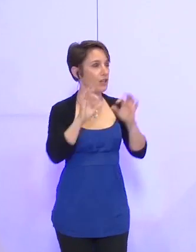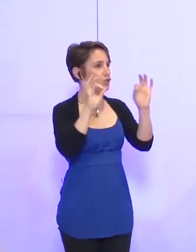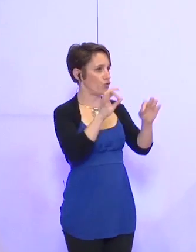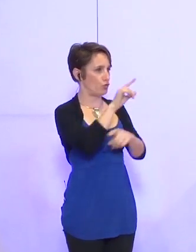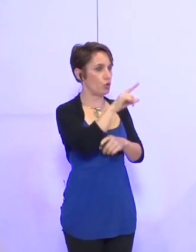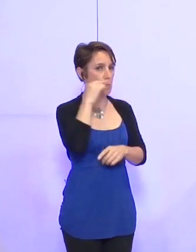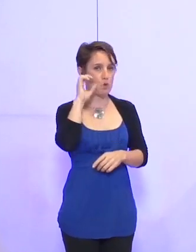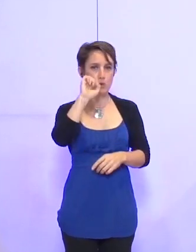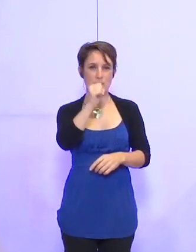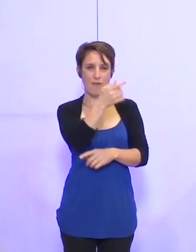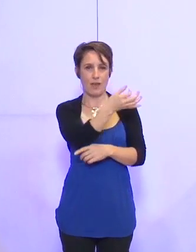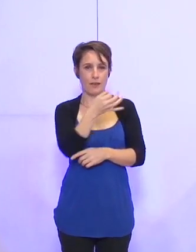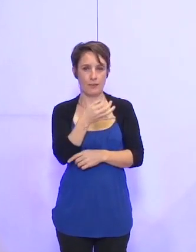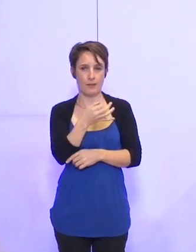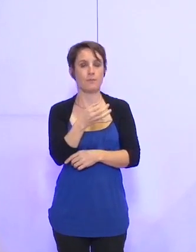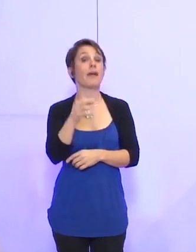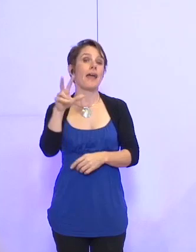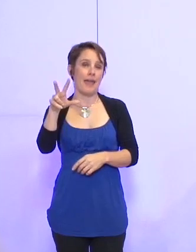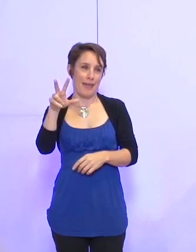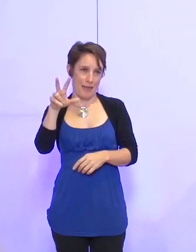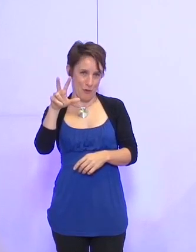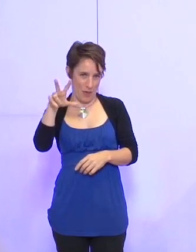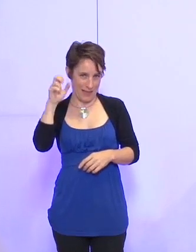Safar, l'ancien président de la MC2.